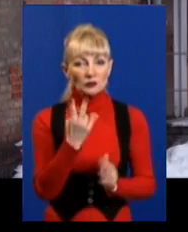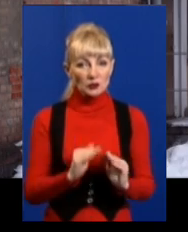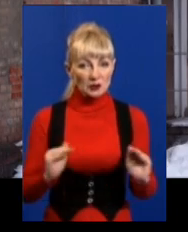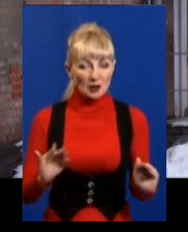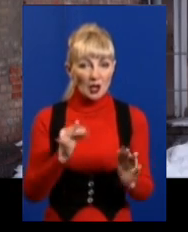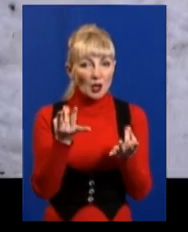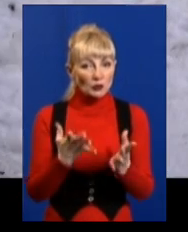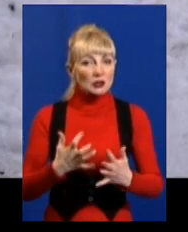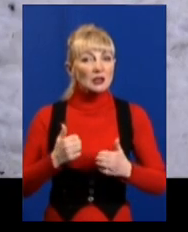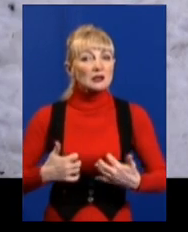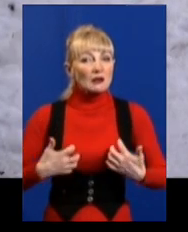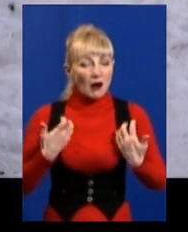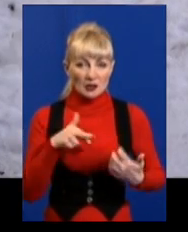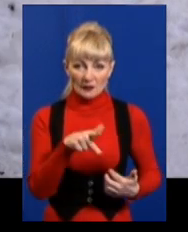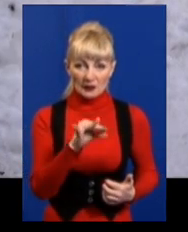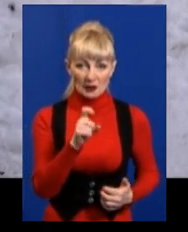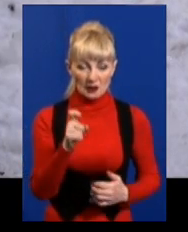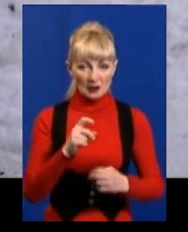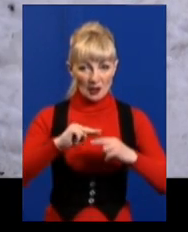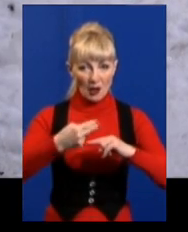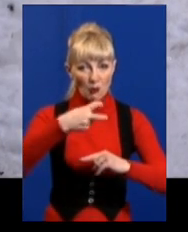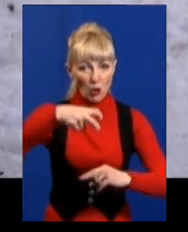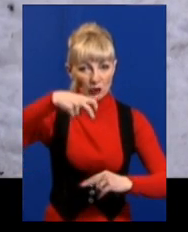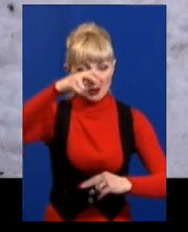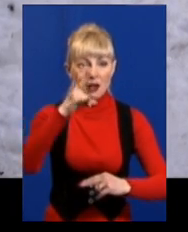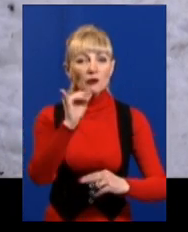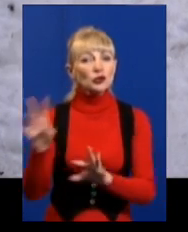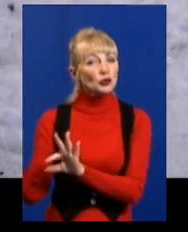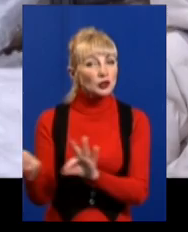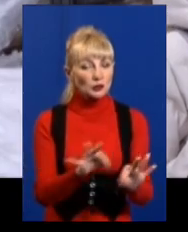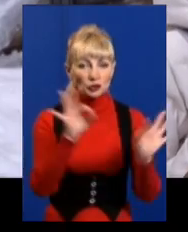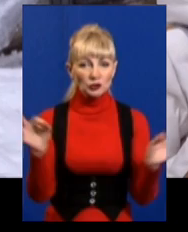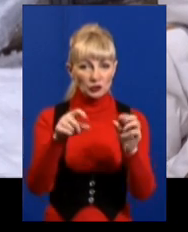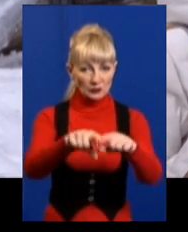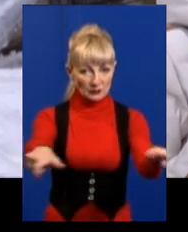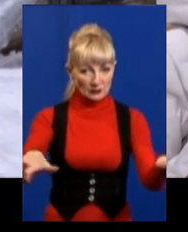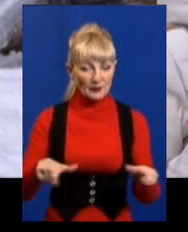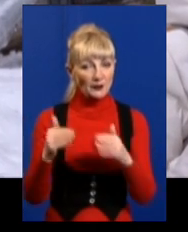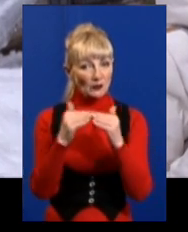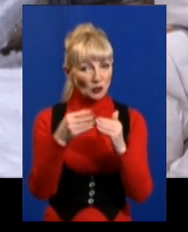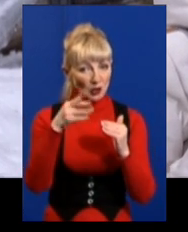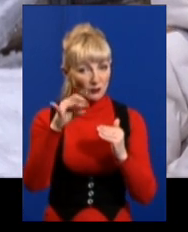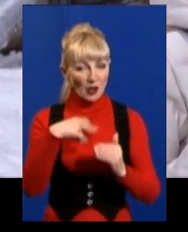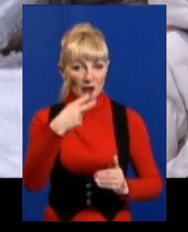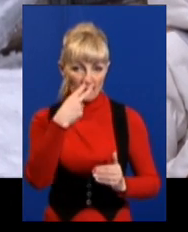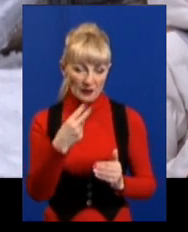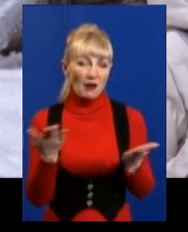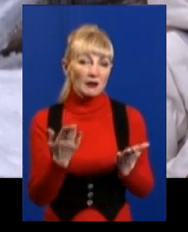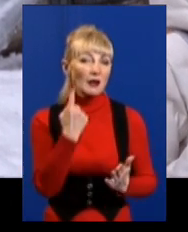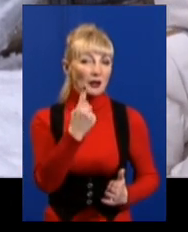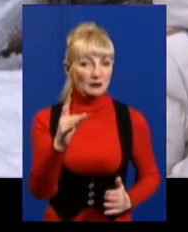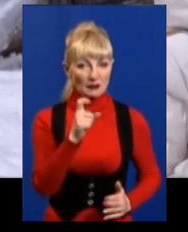і просто страшно вийти з під'їзду. Ніхто не приїжджав, нічого не огороджував. У зусідніх дворах я бачила. Один раз десь я бачила.